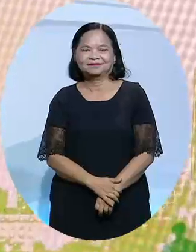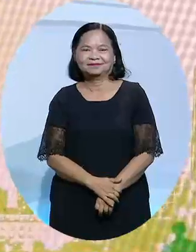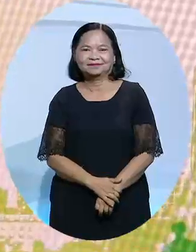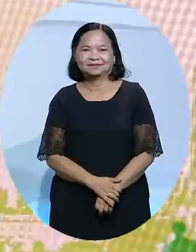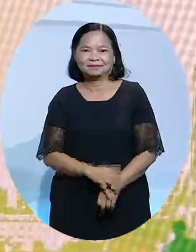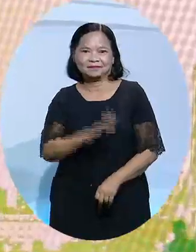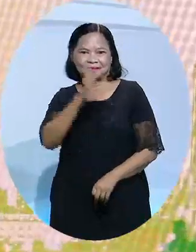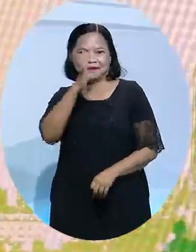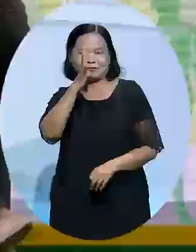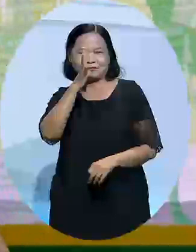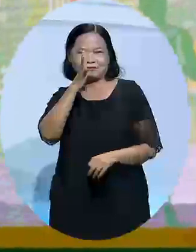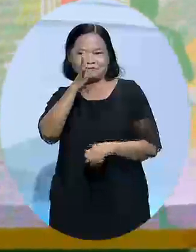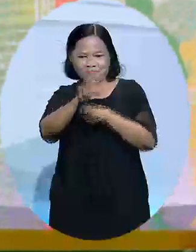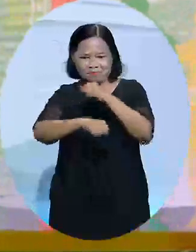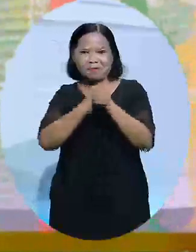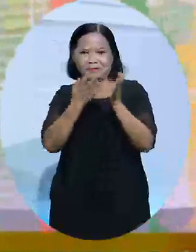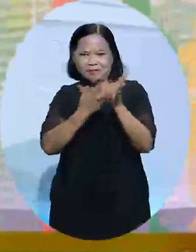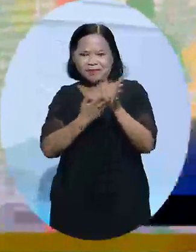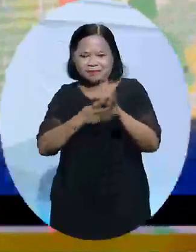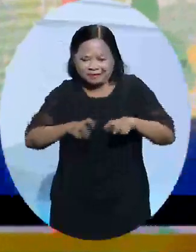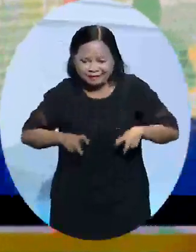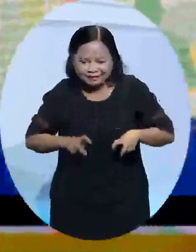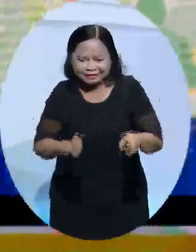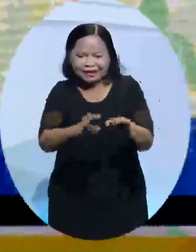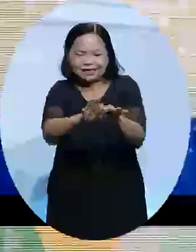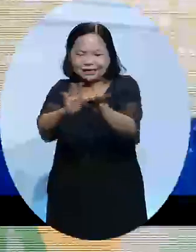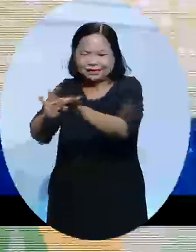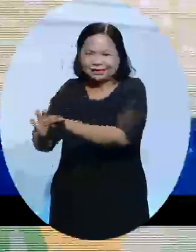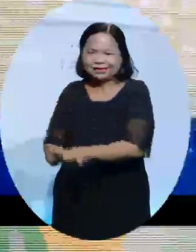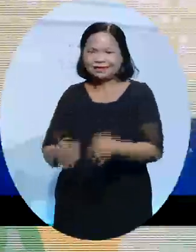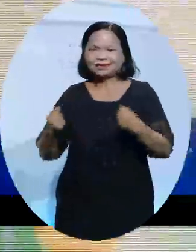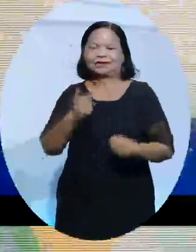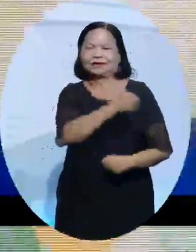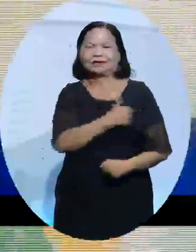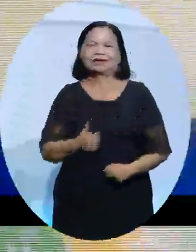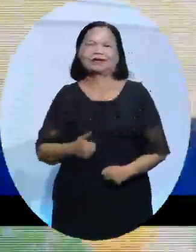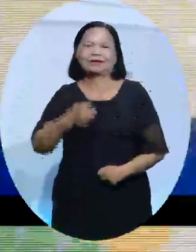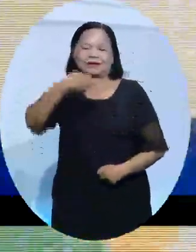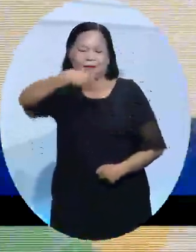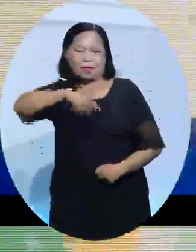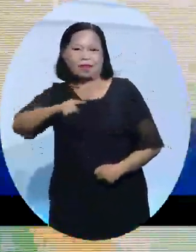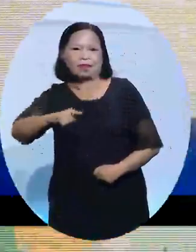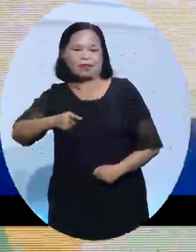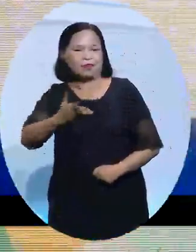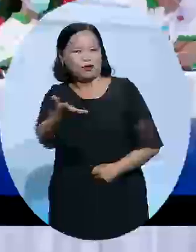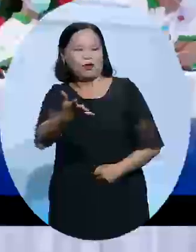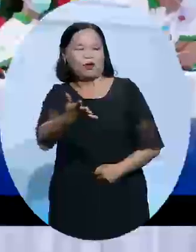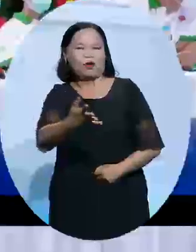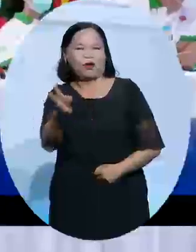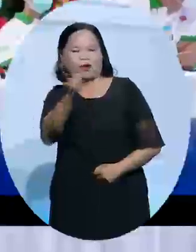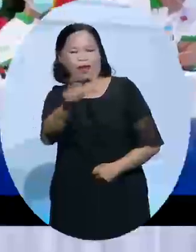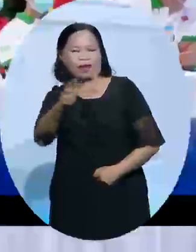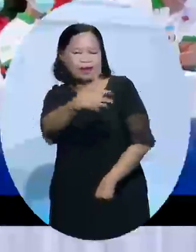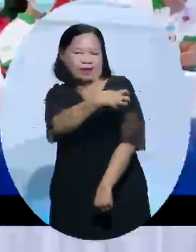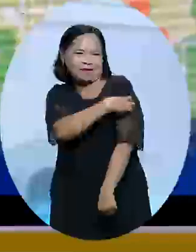Trong năm thứ Năm đồng hành cùng ngày chạy Olympic vì sức khỏe toàn dân, Nestle Milo tài trợ 1.200 bộ đồng phục thể thao cho các em học